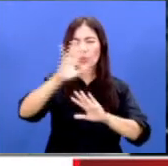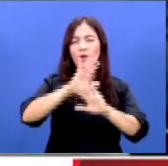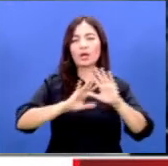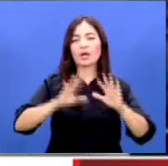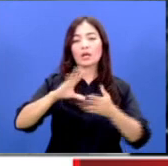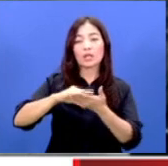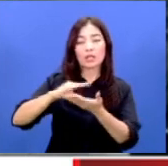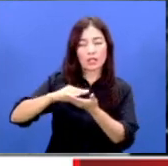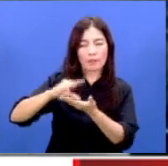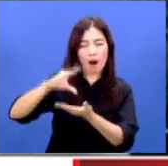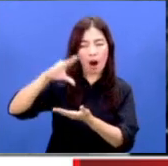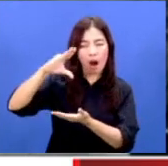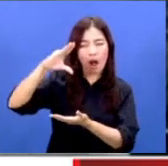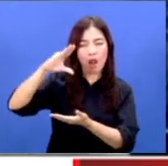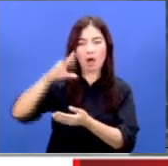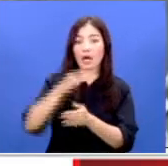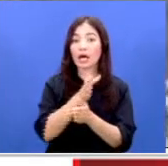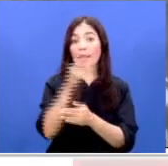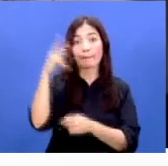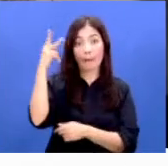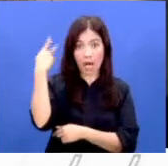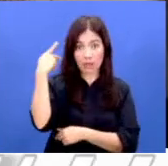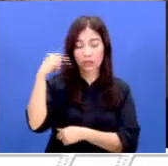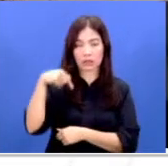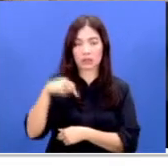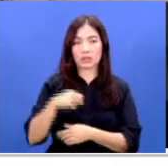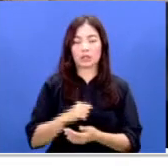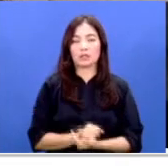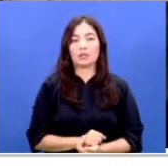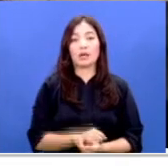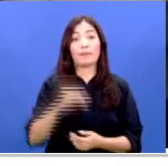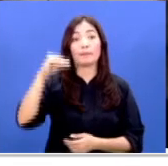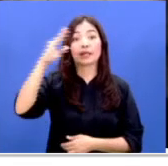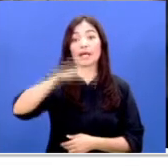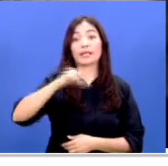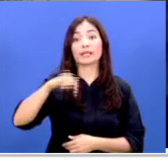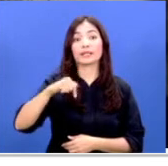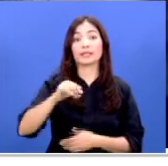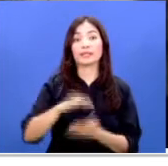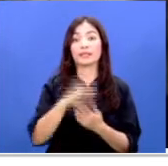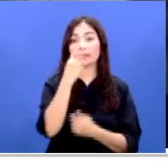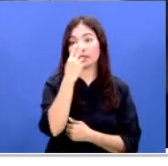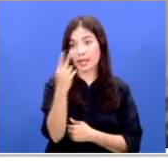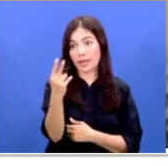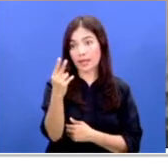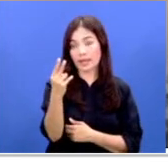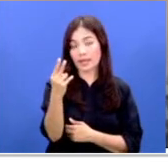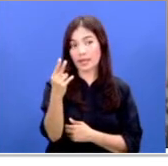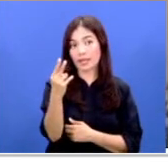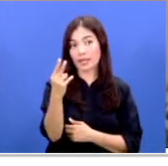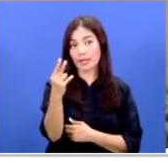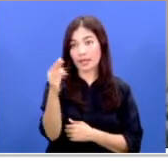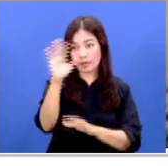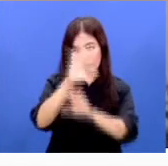setebal dengan kabut asap kemarin yang mana pada pagi hari ini terpantau jarak pandang